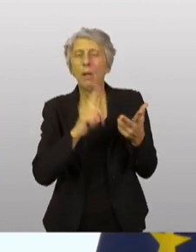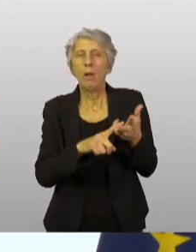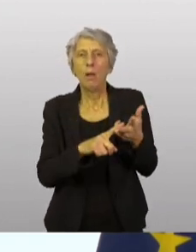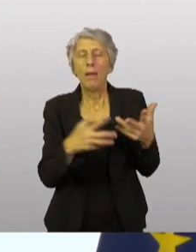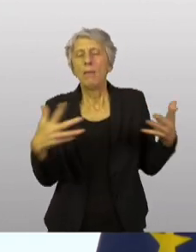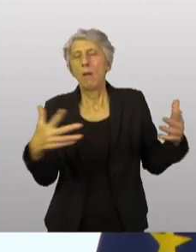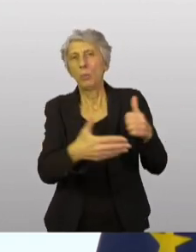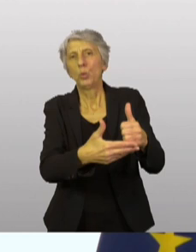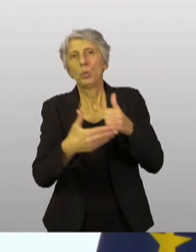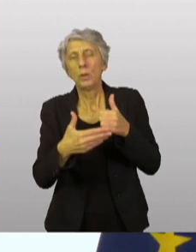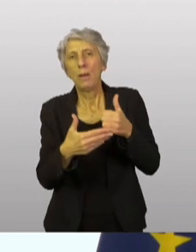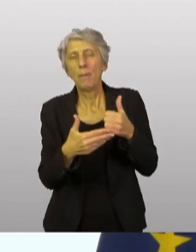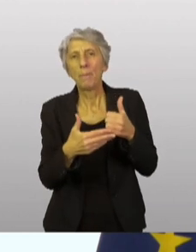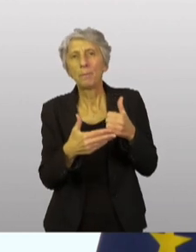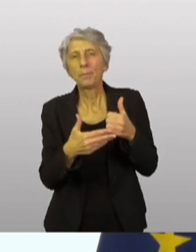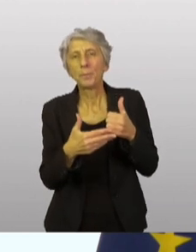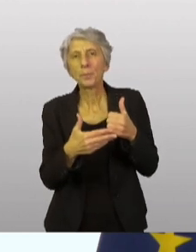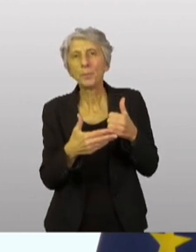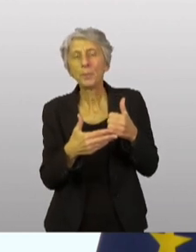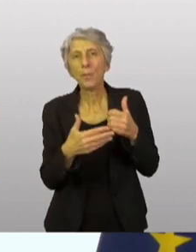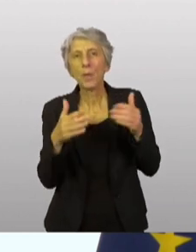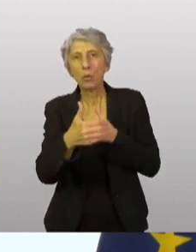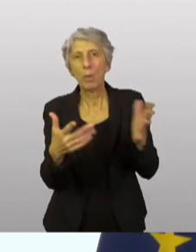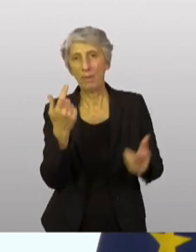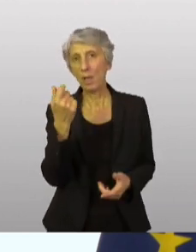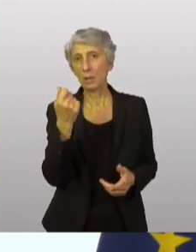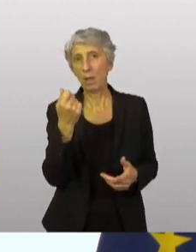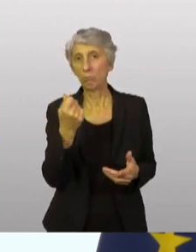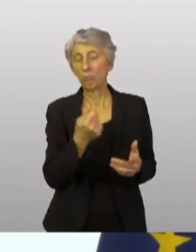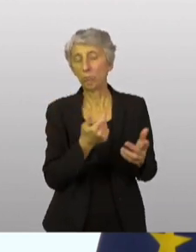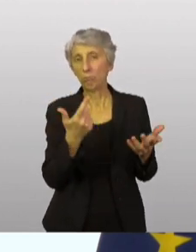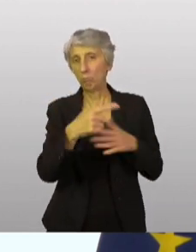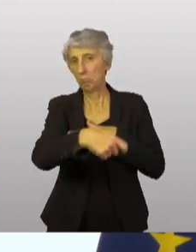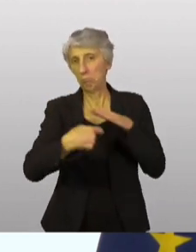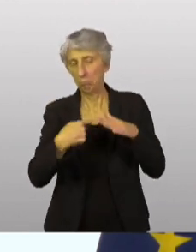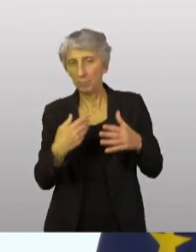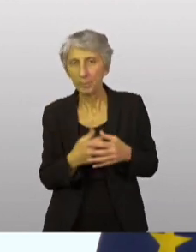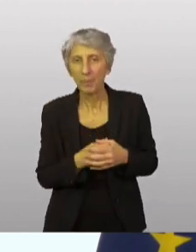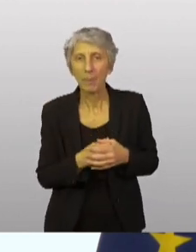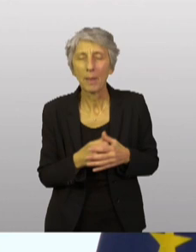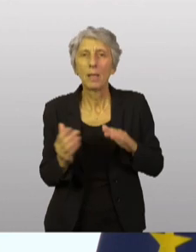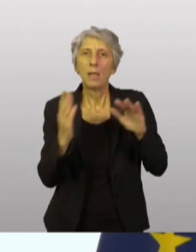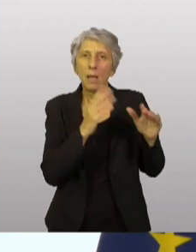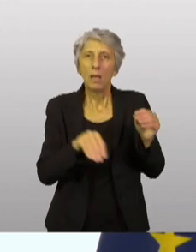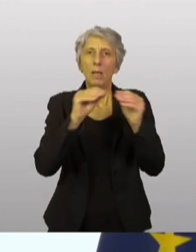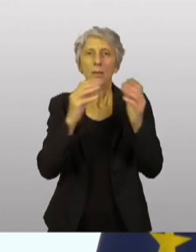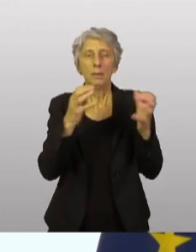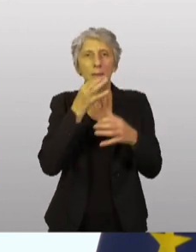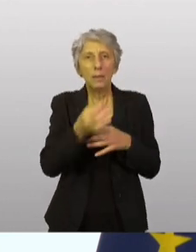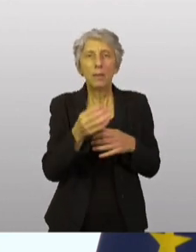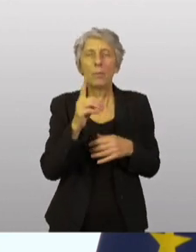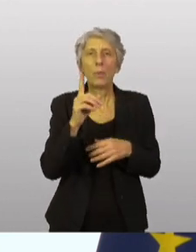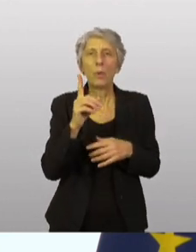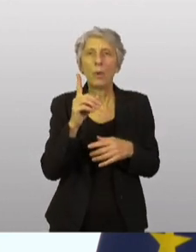le domaine financier. Je voudrais aussi souligner pour qu'on n